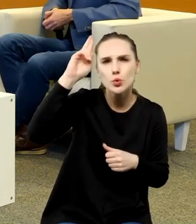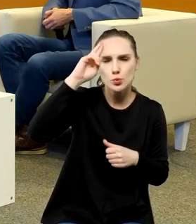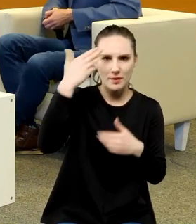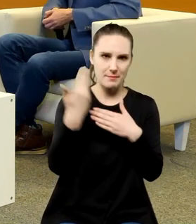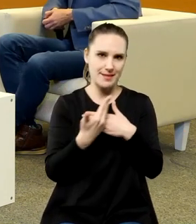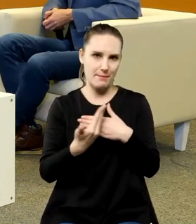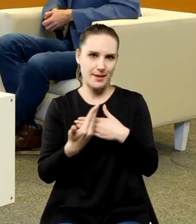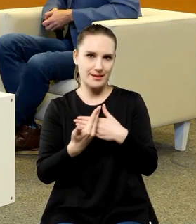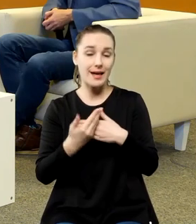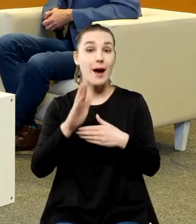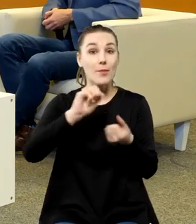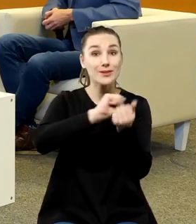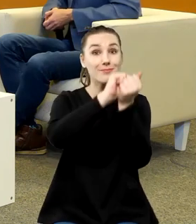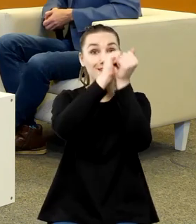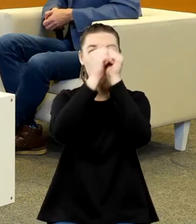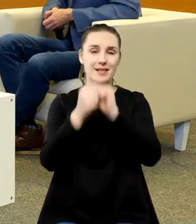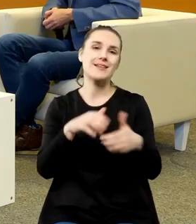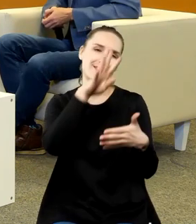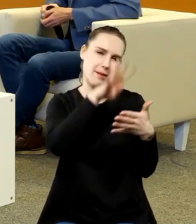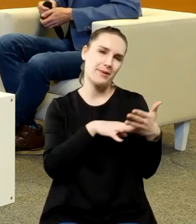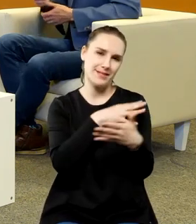tablice astronomiczne